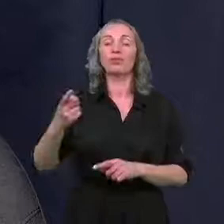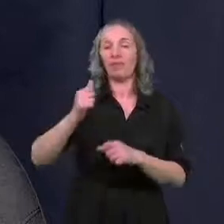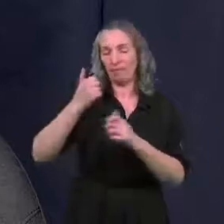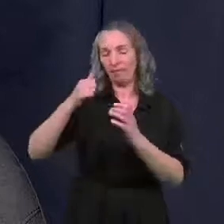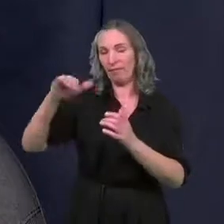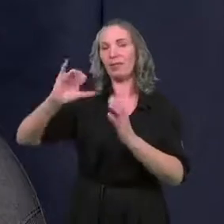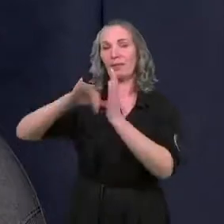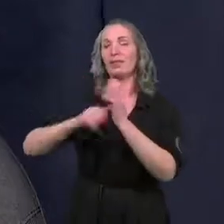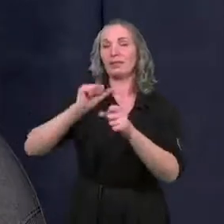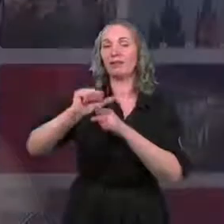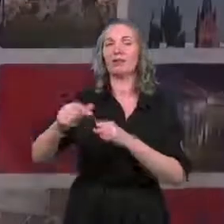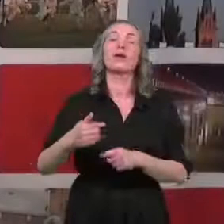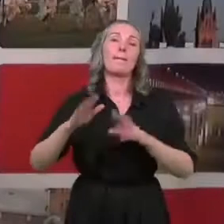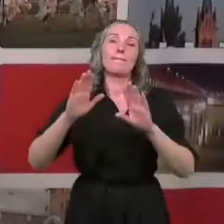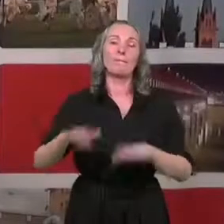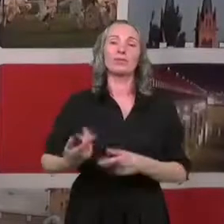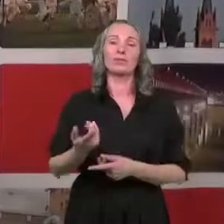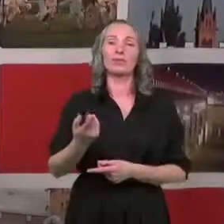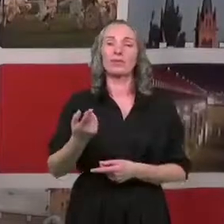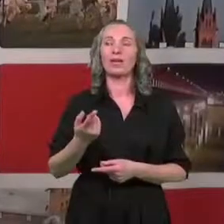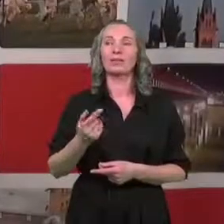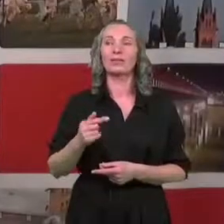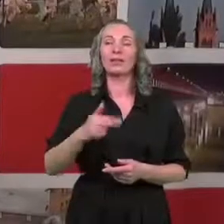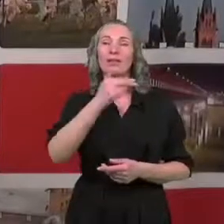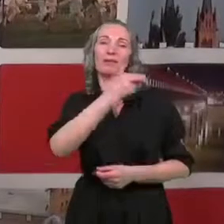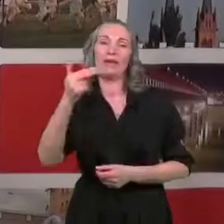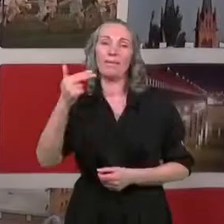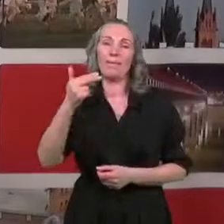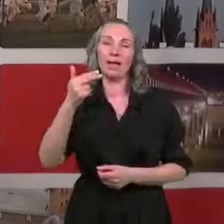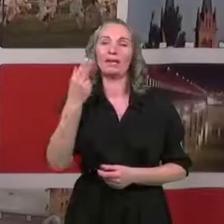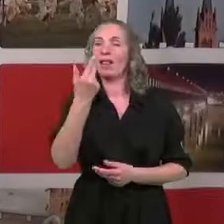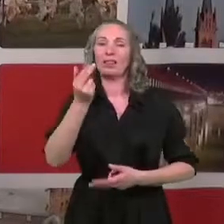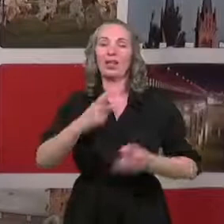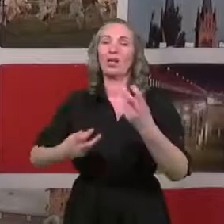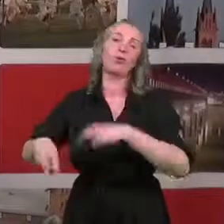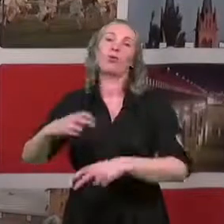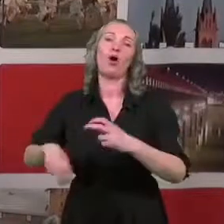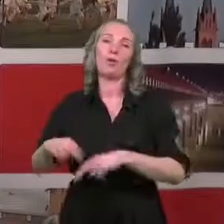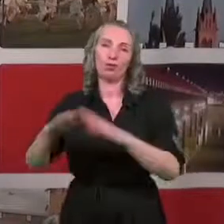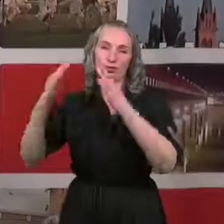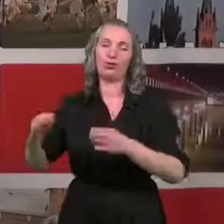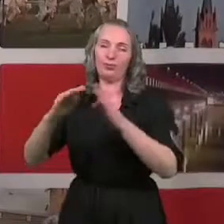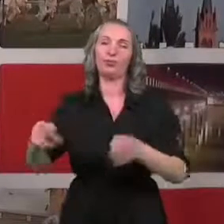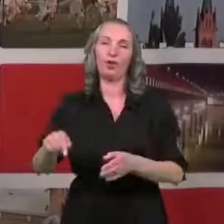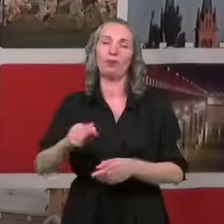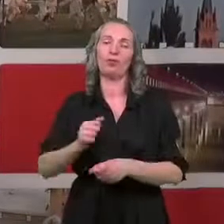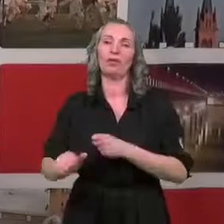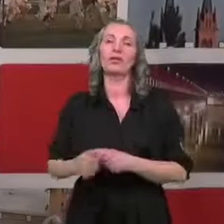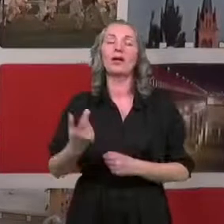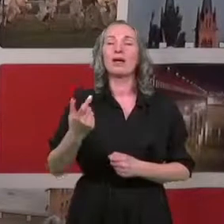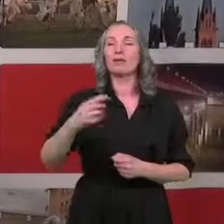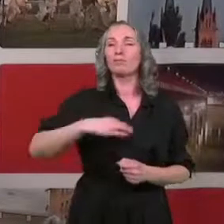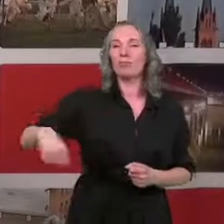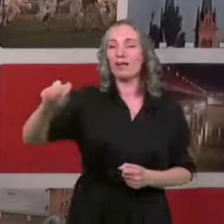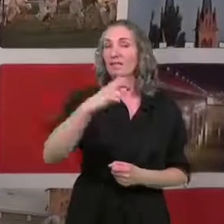dzieje. Pozostańmy jeszcze na moment przy temacie nieruchomości, bo widzę, że ten temat bardzo Państwa